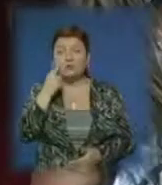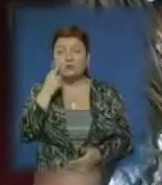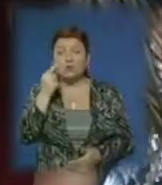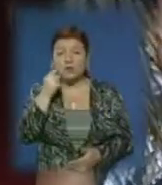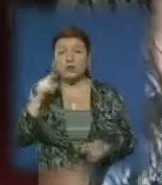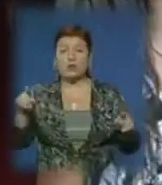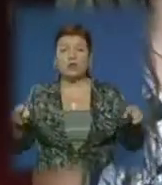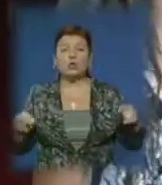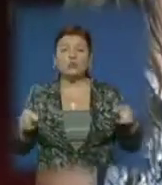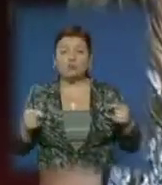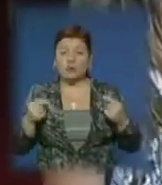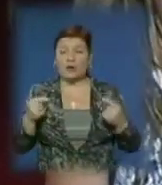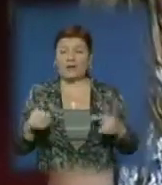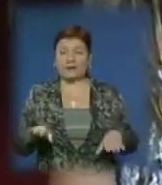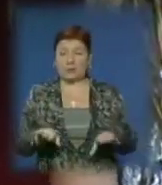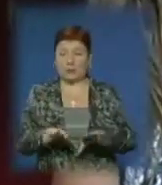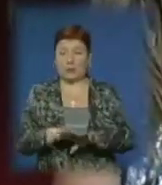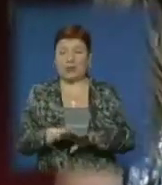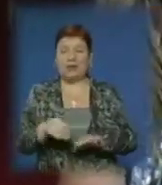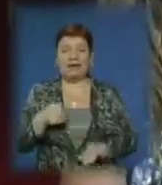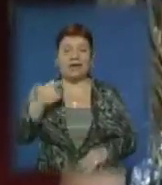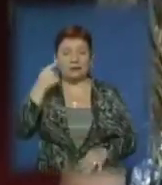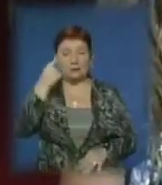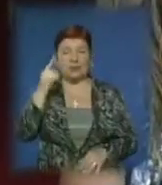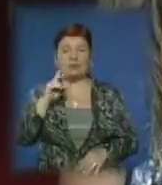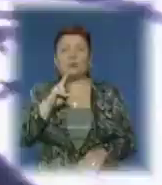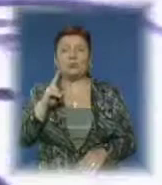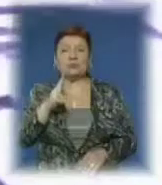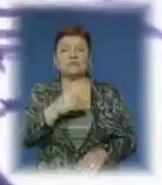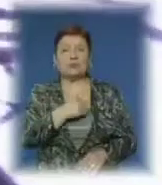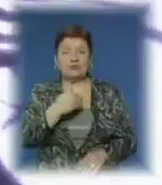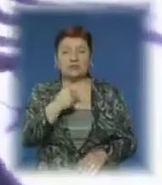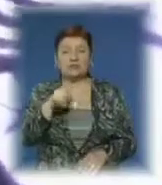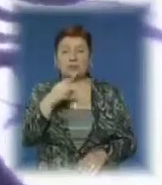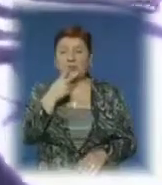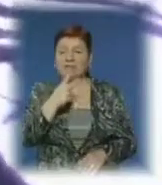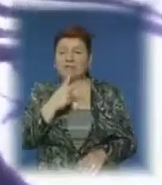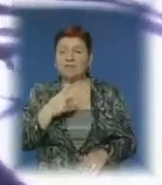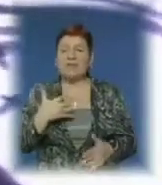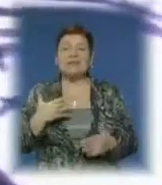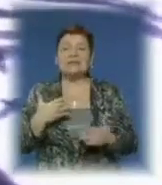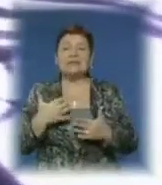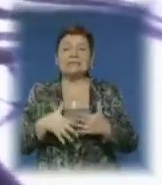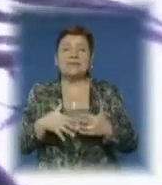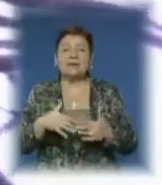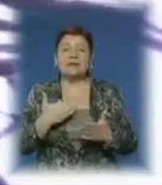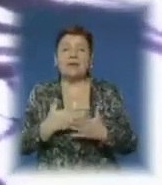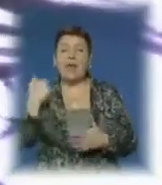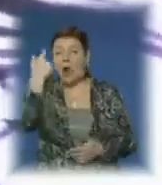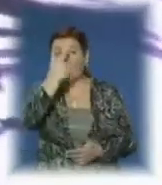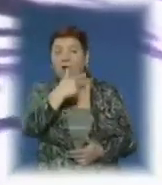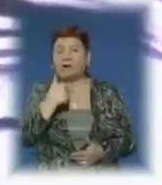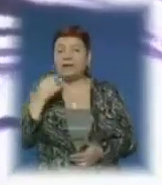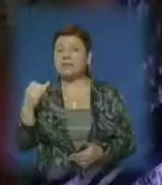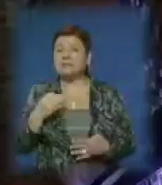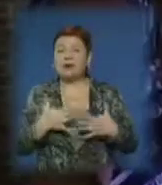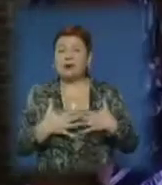створення. Я думаю, що хто захоче, побачить. Серед робіт Юлії є чимало портретів, історій кохання